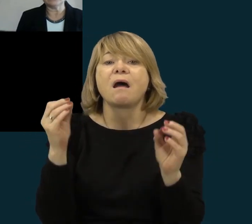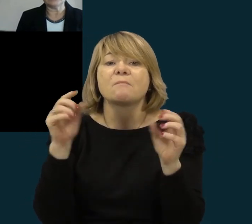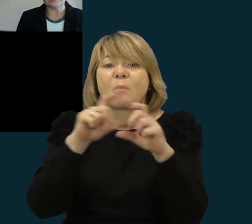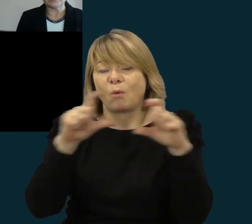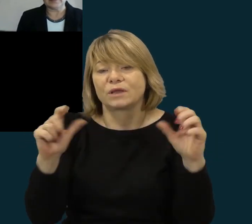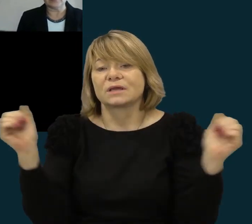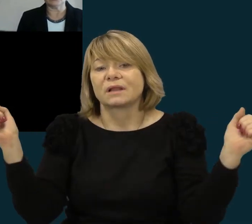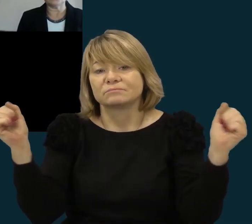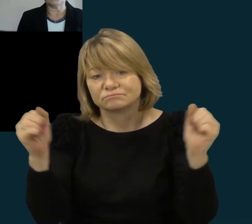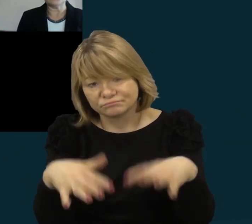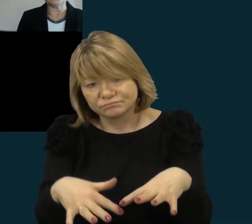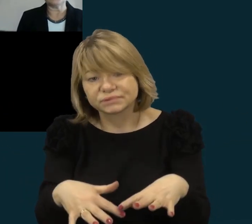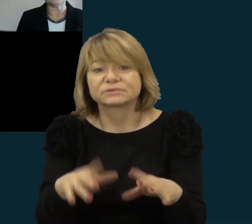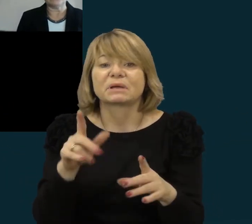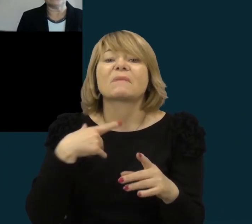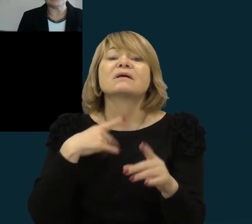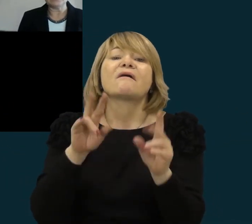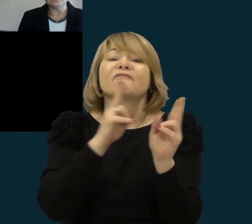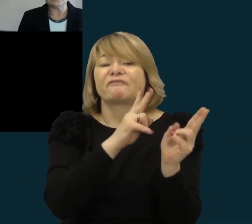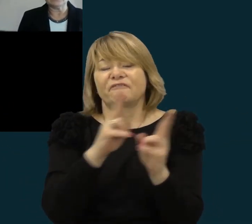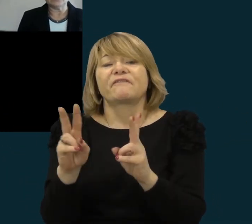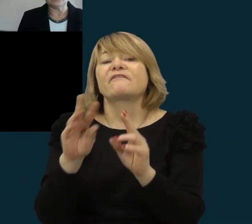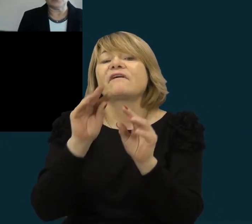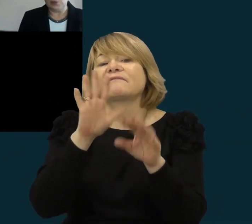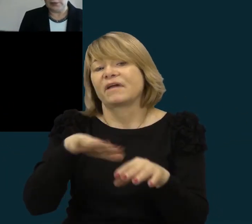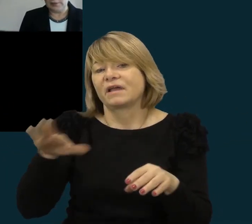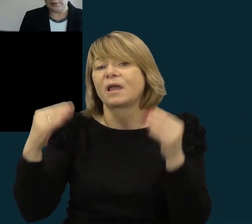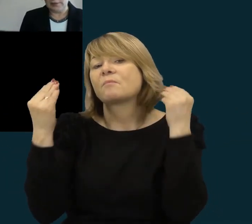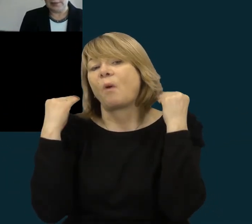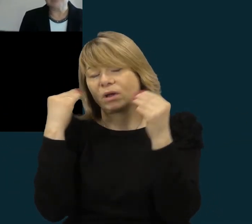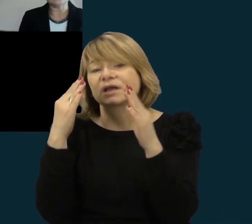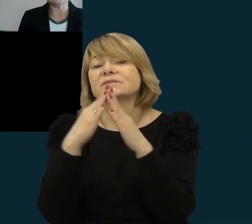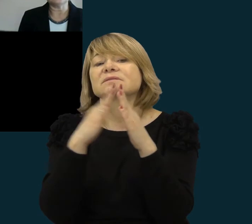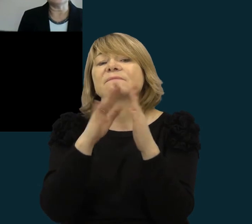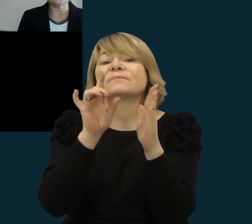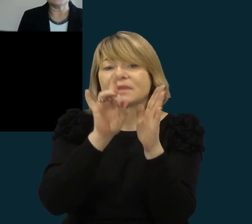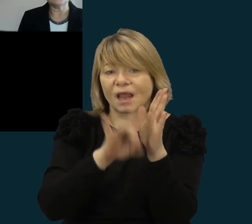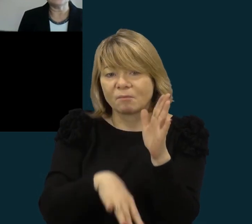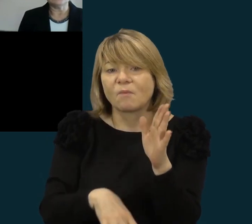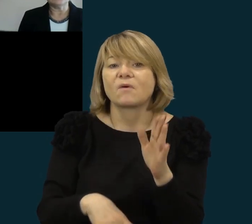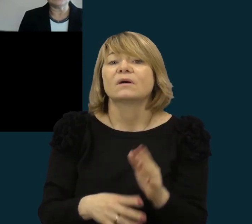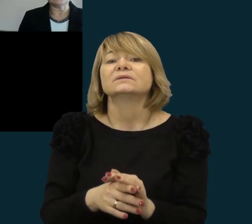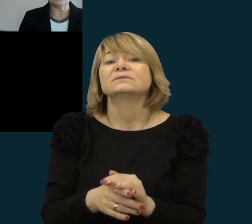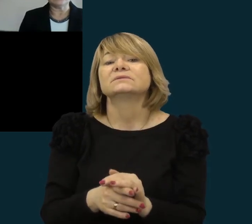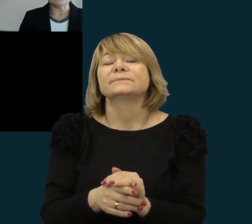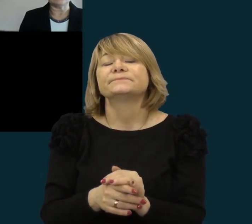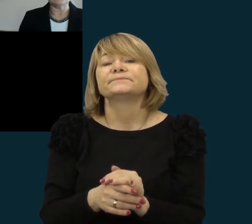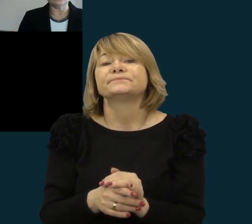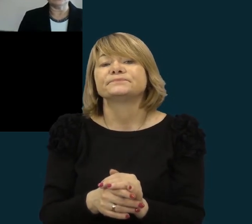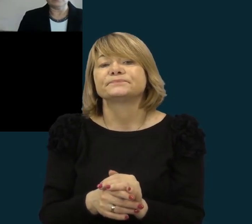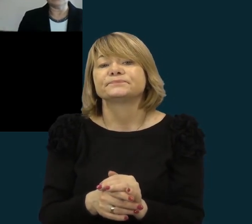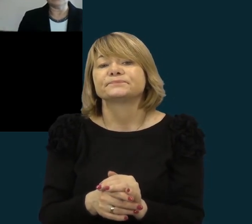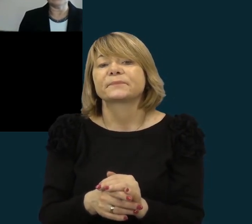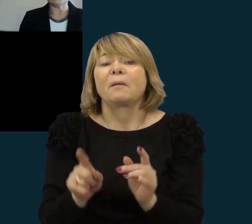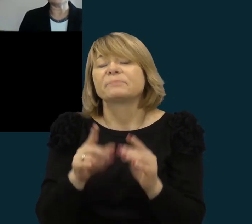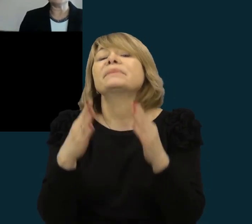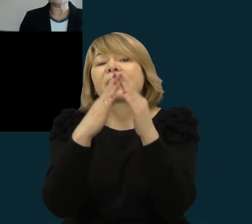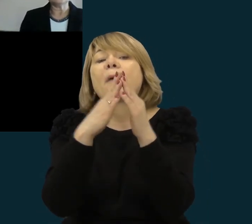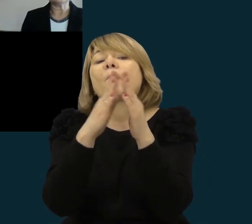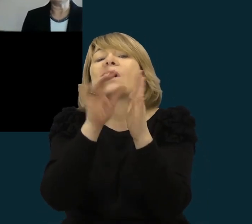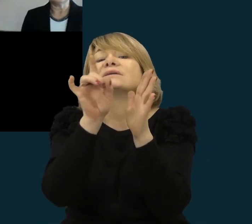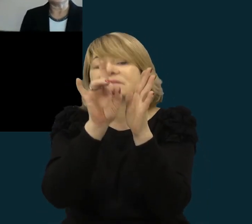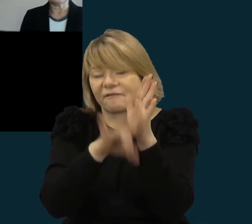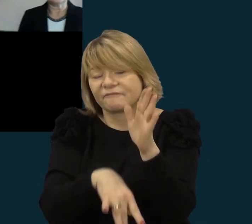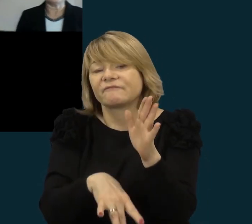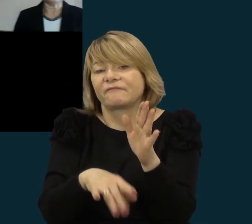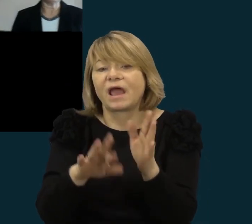tai yra tą nuotolinę projektinę veiklą, mokyklos administraciją leido mokiniam, likti į gyvę, nu, namuose ir